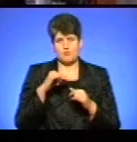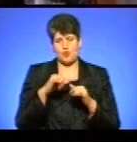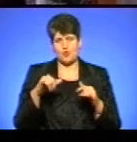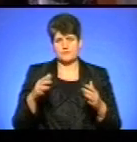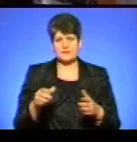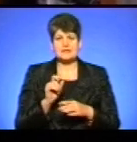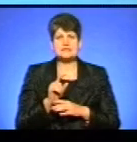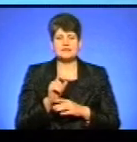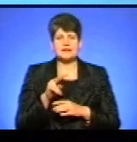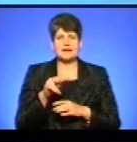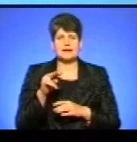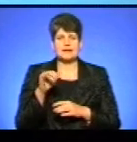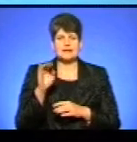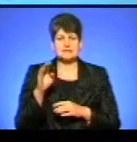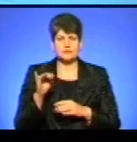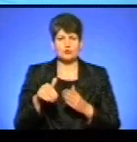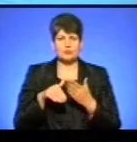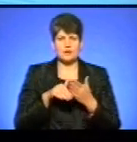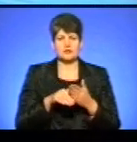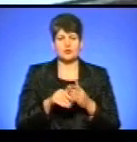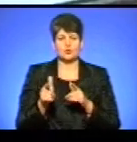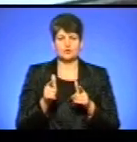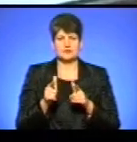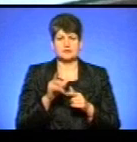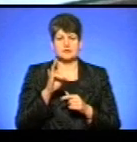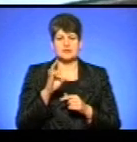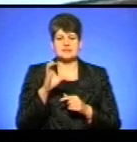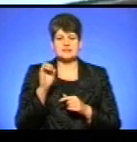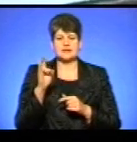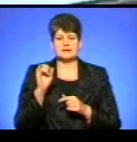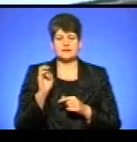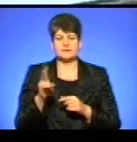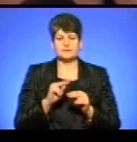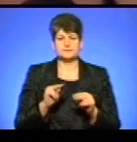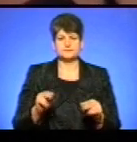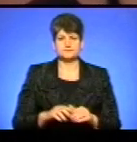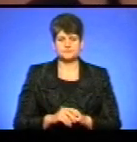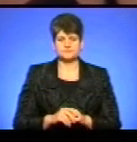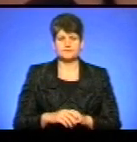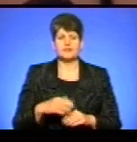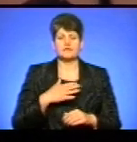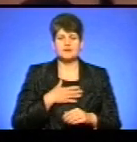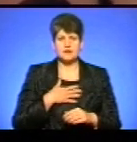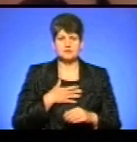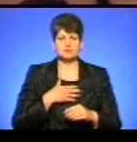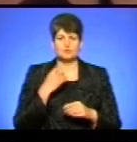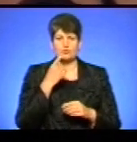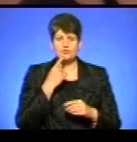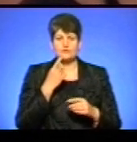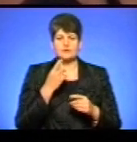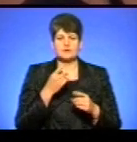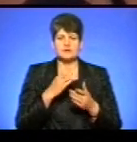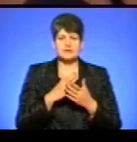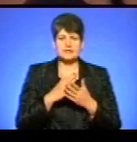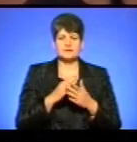Завдання ліцеїстам допомагала готувати педагог Надія Сеник. В нашому мовленню зараз властиве засилля